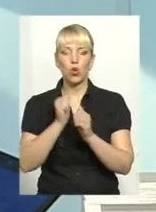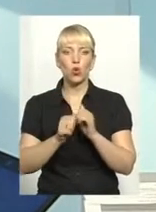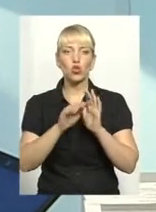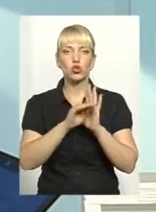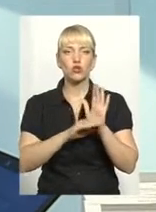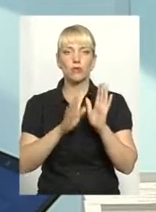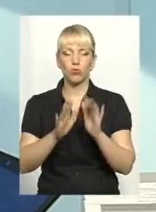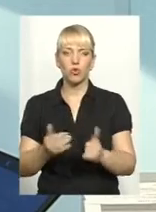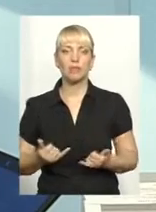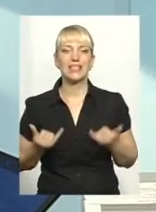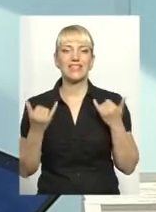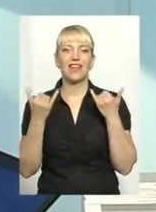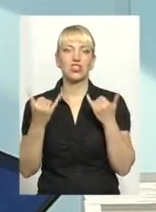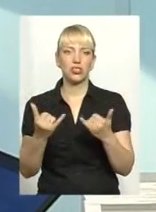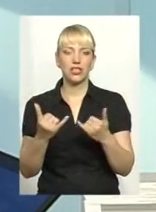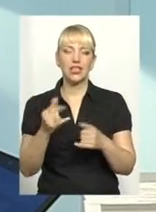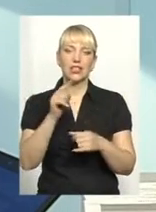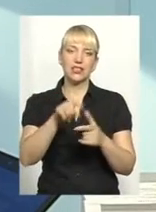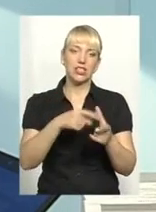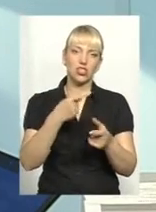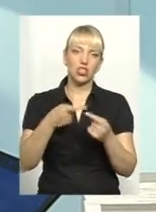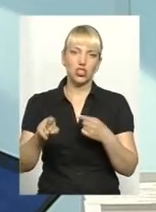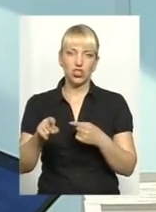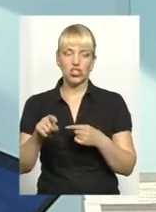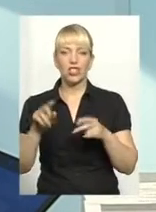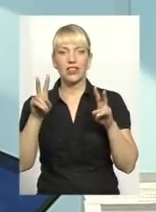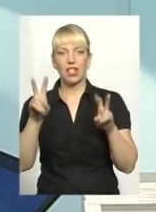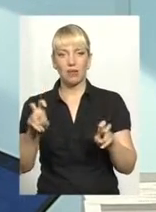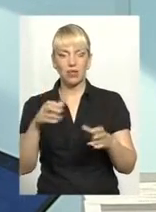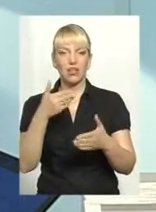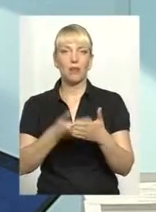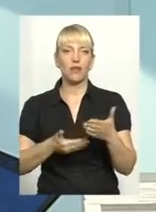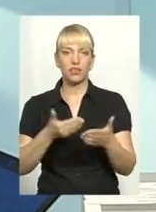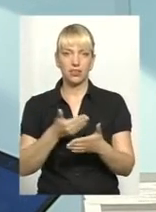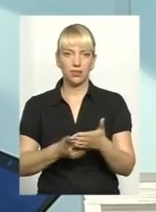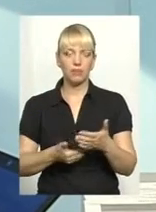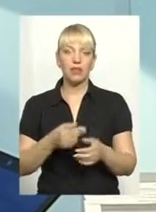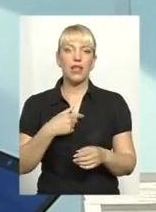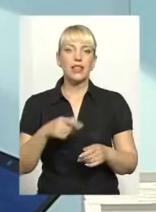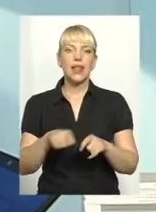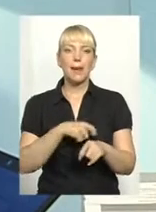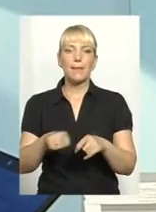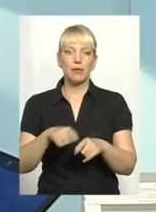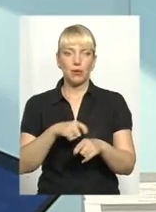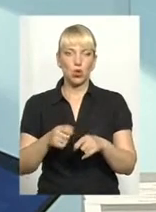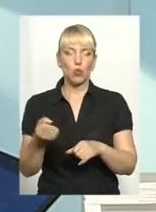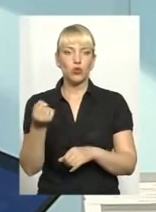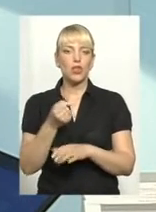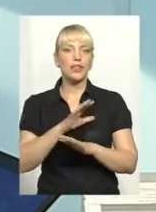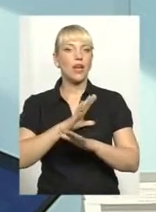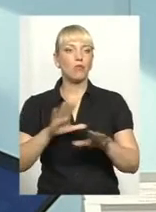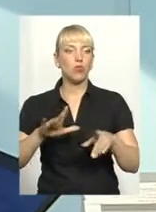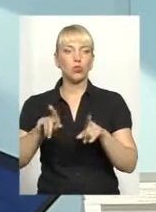буде присвячений тій чи іншій темі. Наприклад, на паперовому носії не було